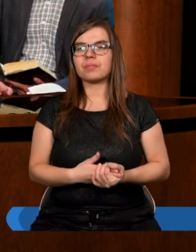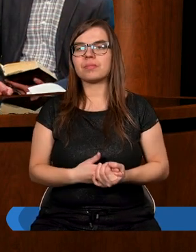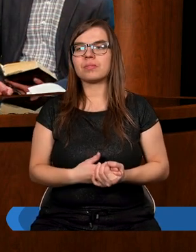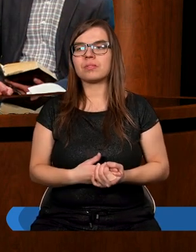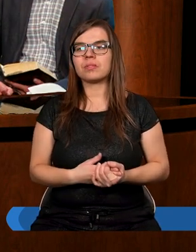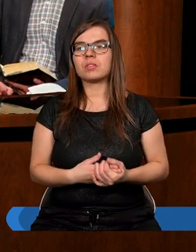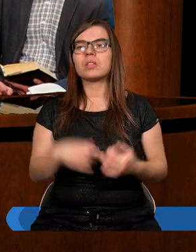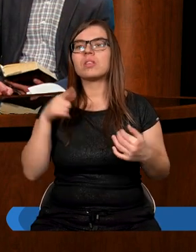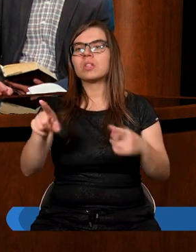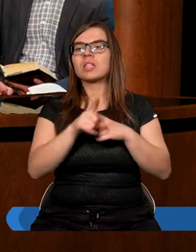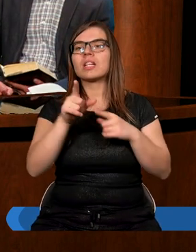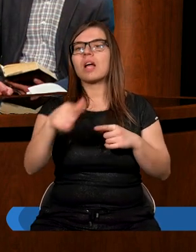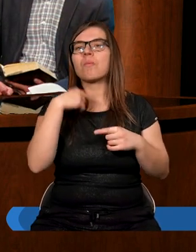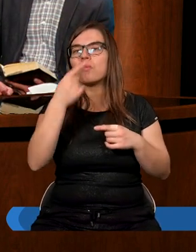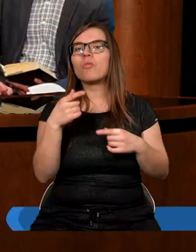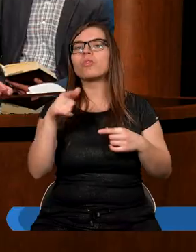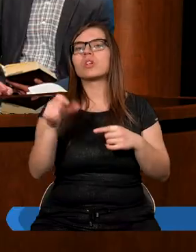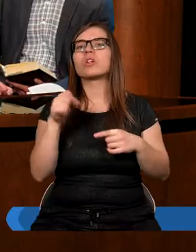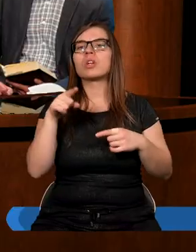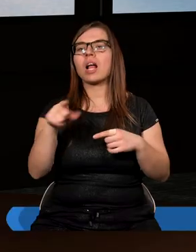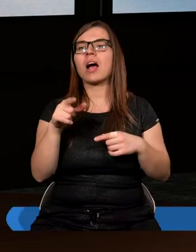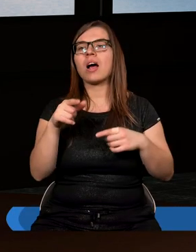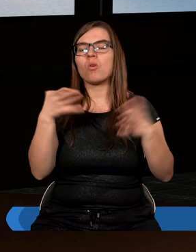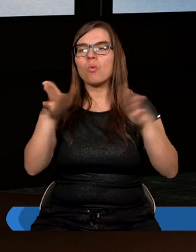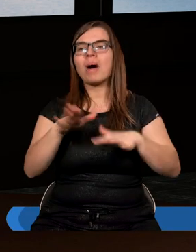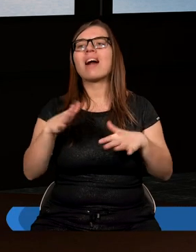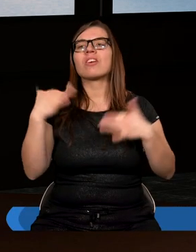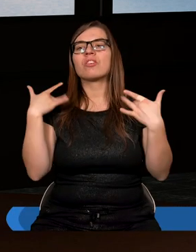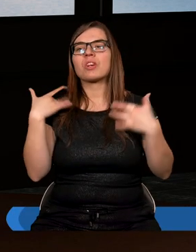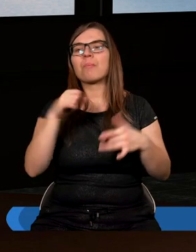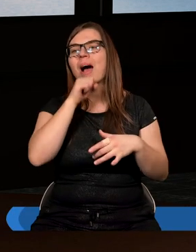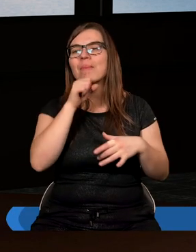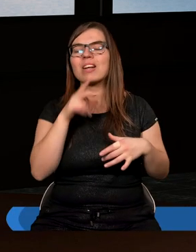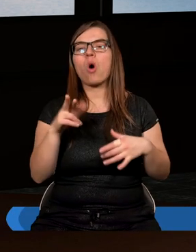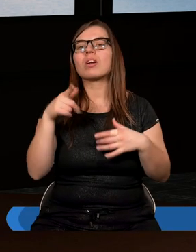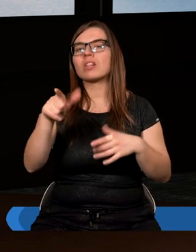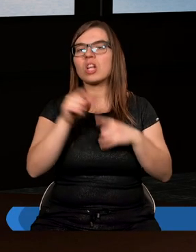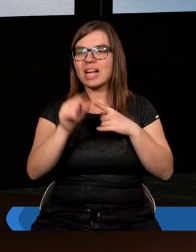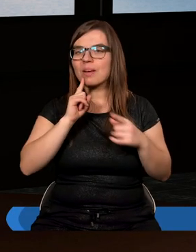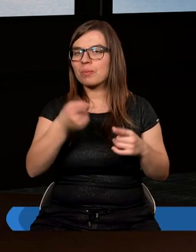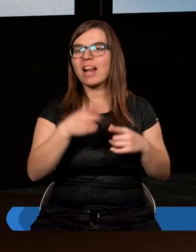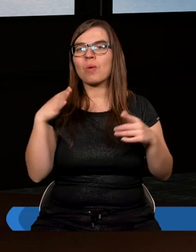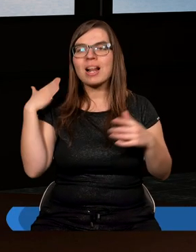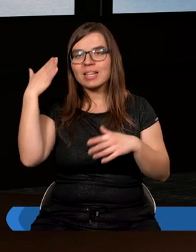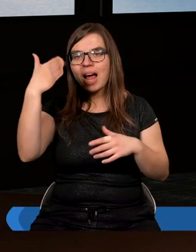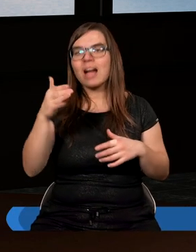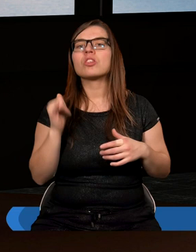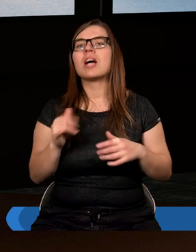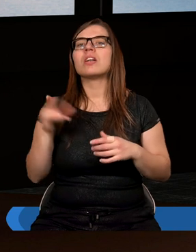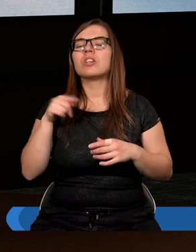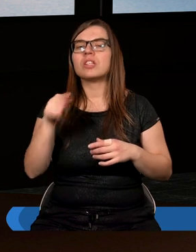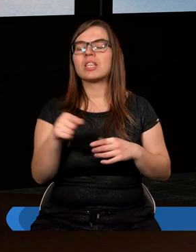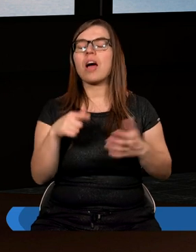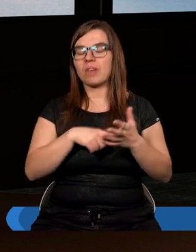Drugi anioł mówi o tym, że upadł wielki Babilon i to jest takie przesłanie nadziei, że siły zła zostały